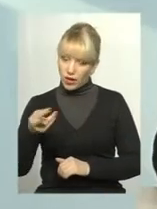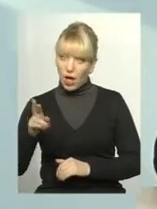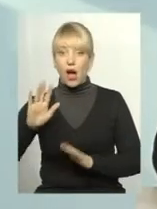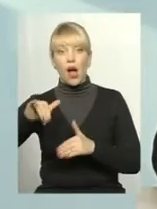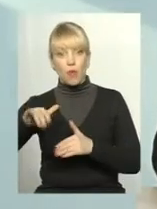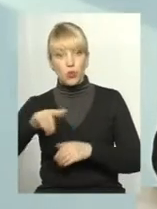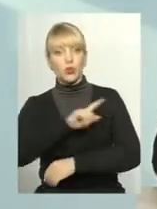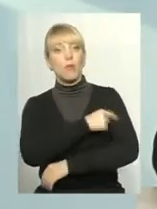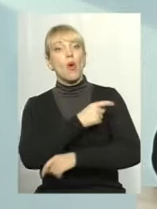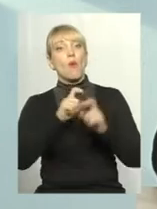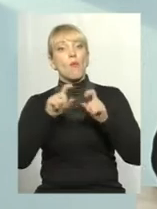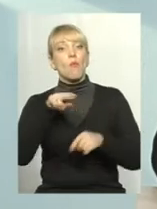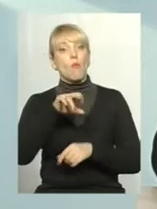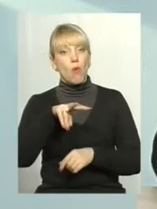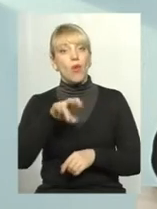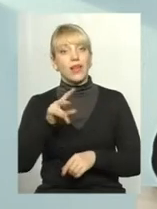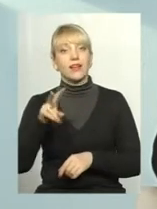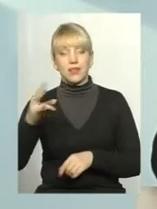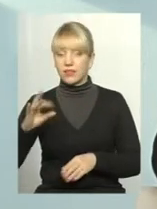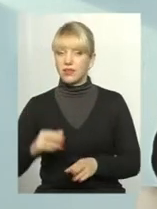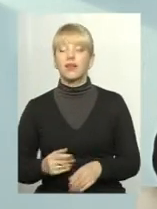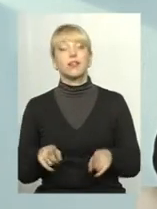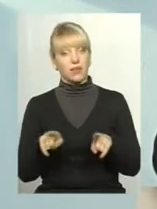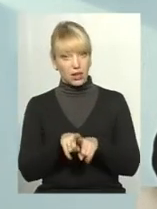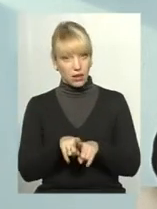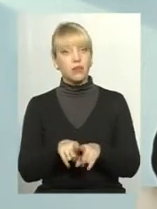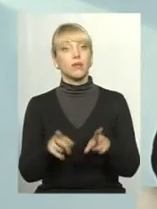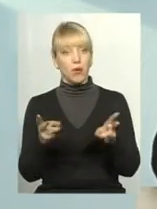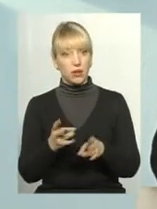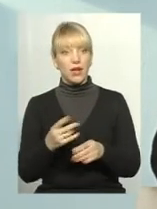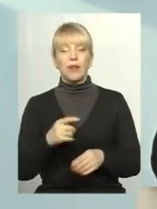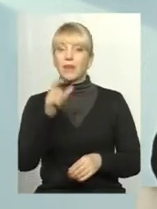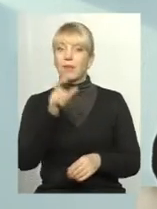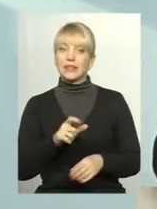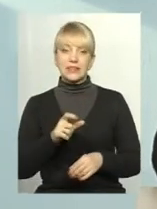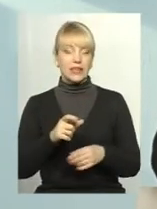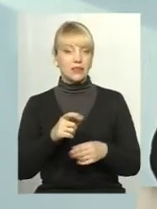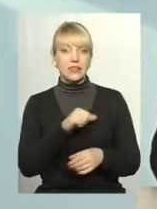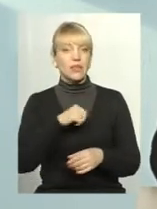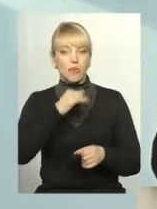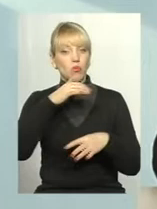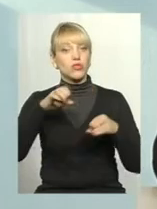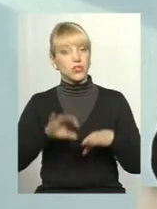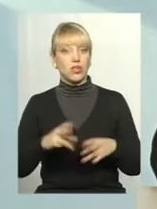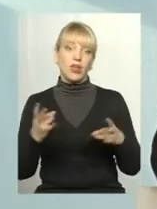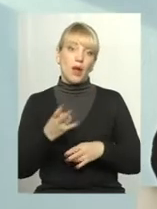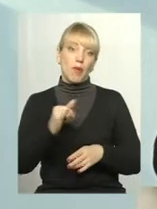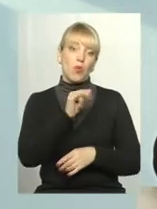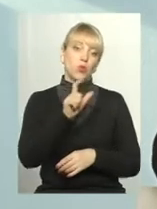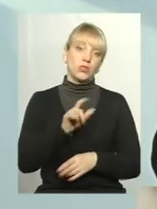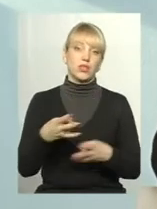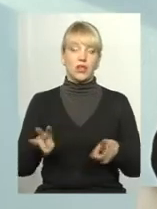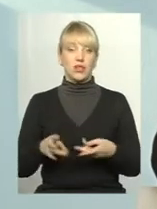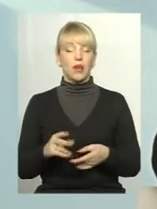так мають. Чому? Тому що пацієнт сам не має вирішувати, треба йому УЗІ чи не треба. Для того є сімейний